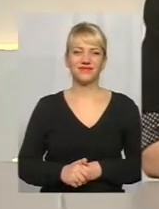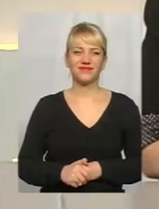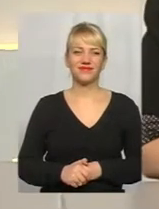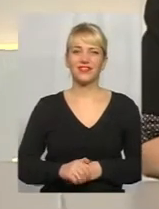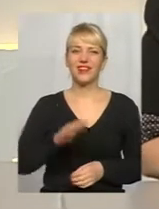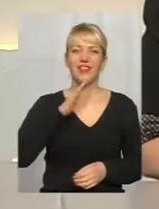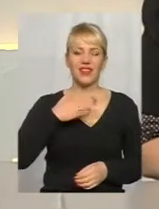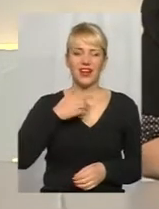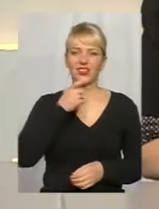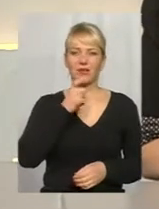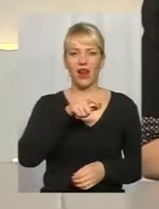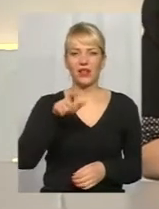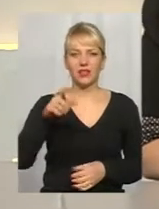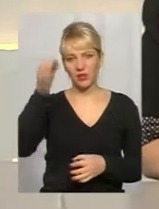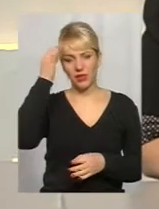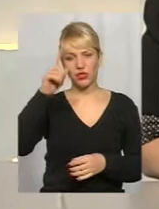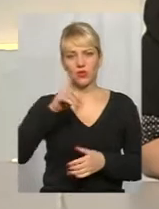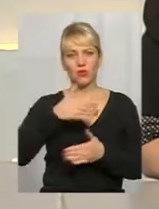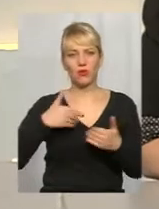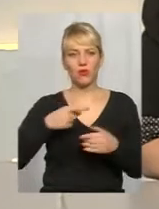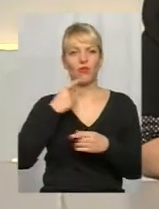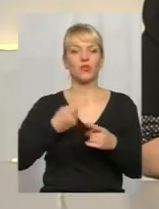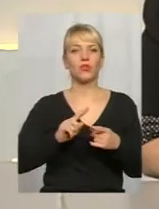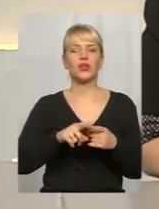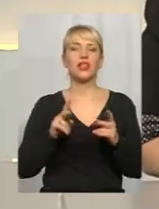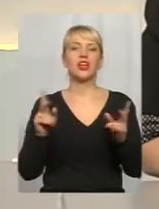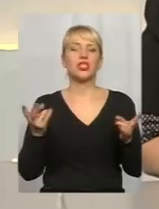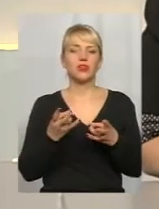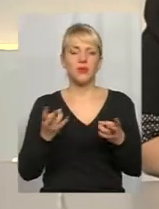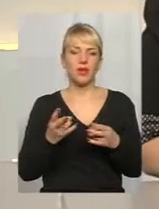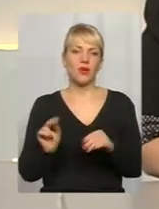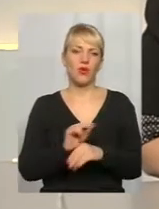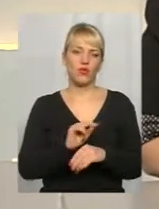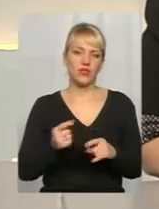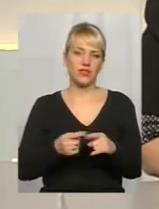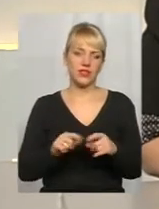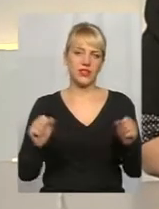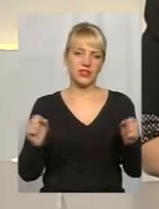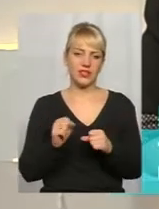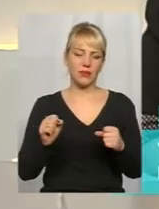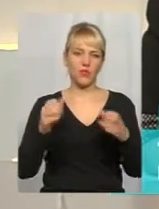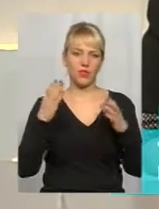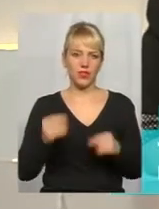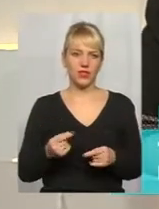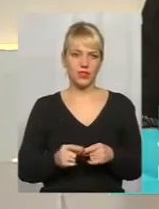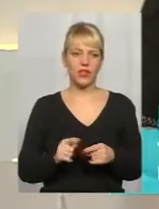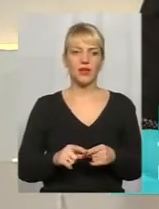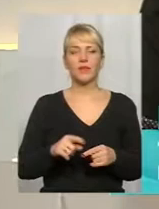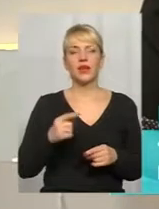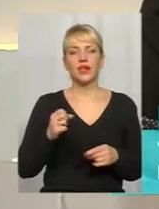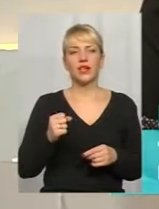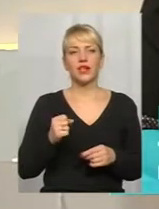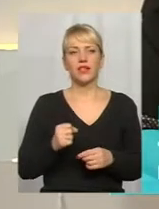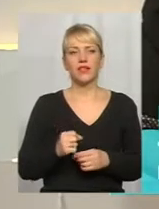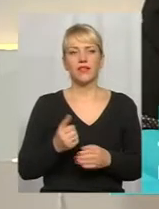Нашим глядачам нагадую, що ми говоримо про те, чим варто лікуватись у ці зимові дні від грипу та інших острих респіраторних